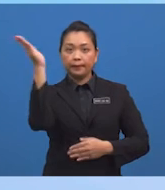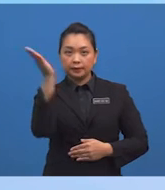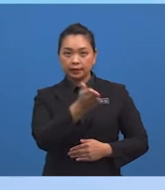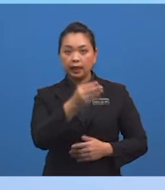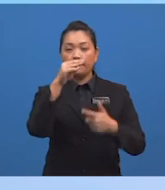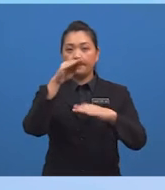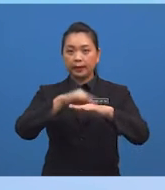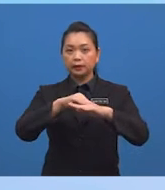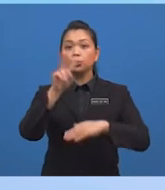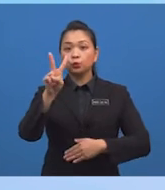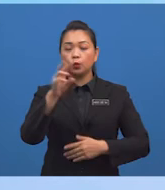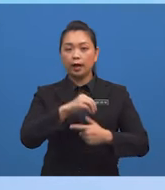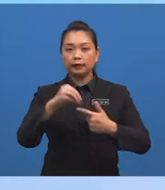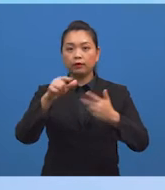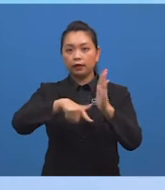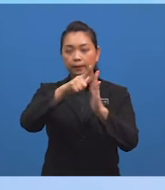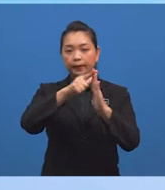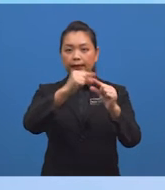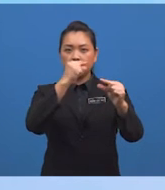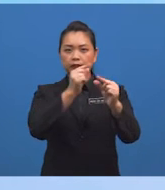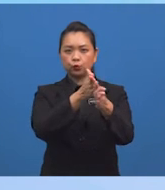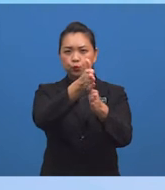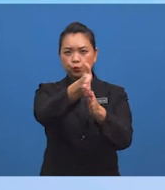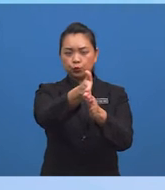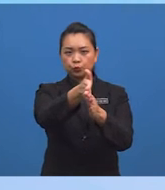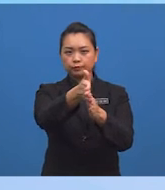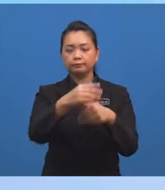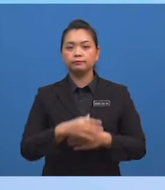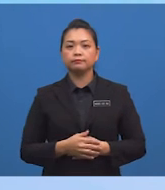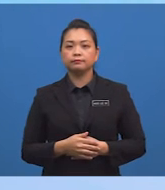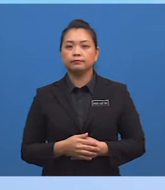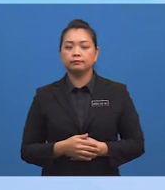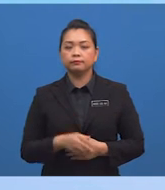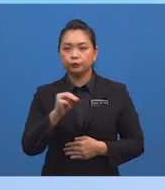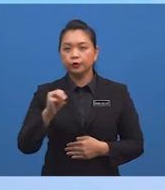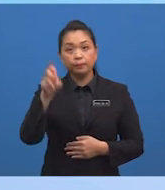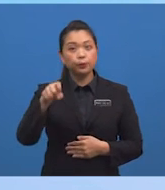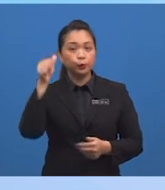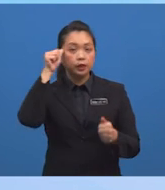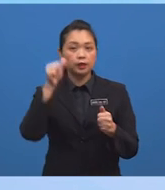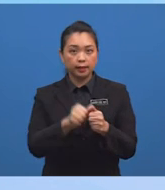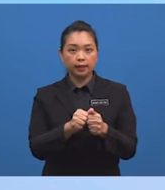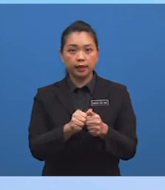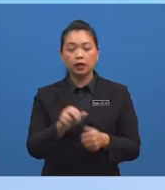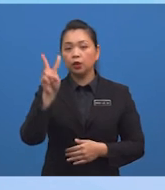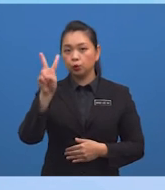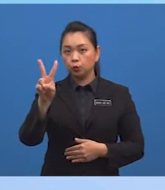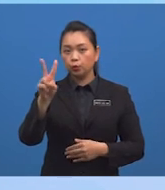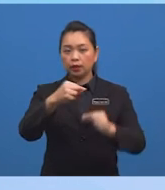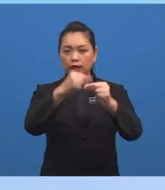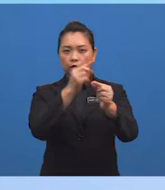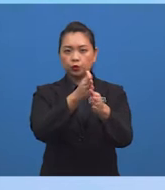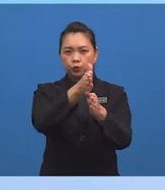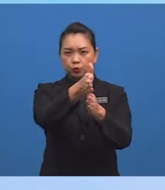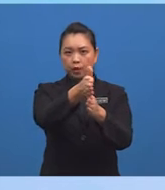dua atau lebih garis lurus Selain itu, murid-murid juga perlu ingat bahawa Dua garis